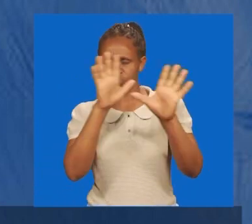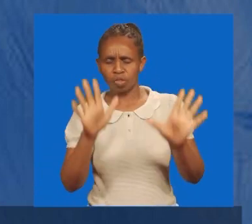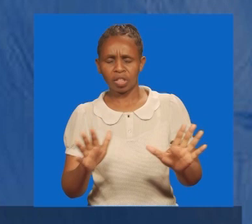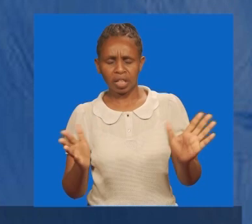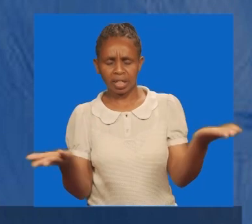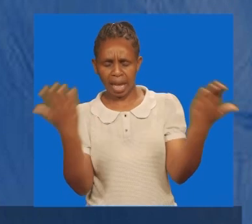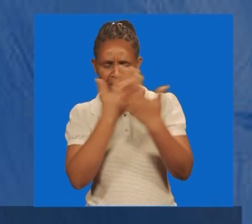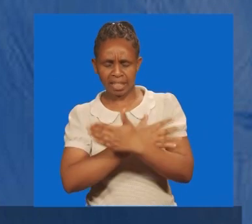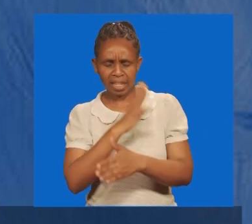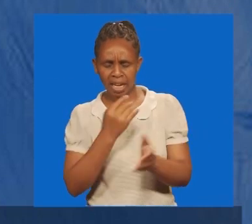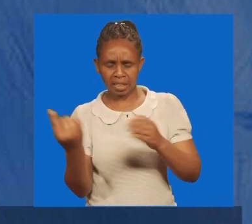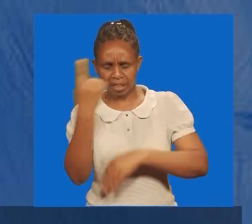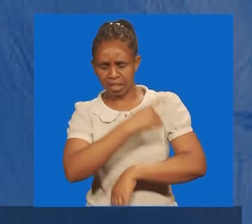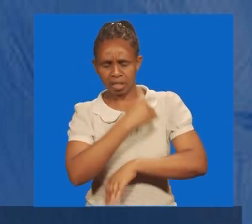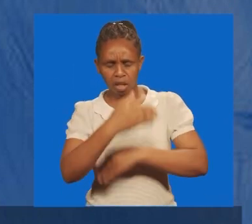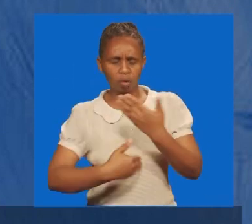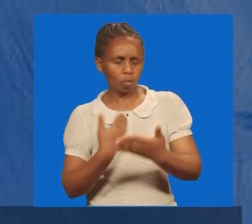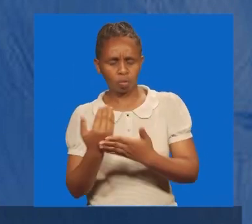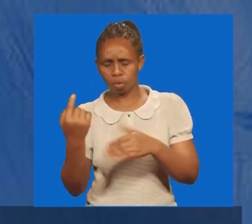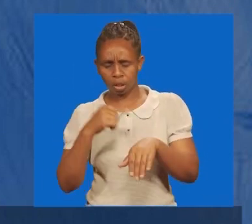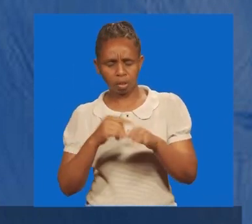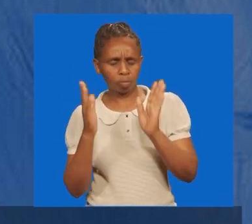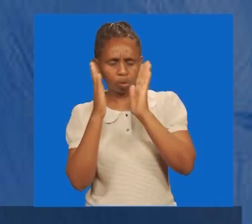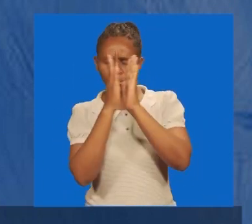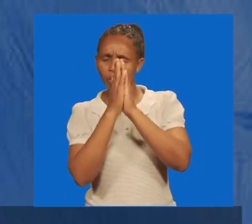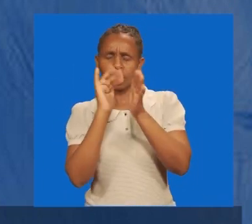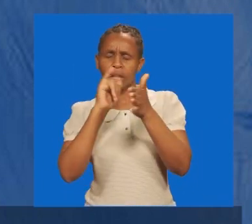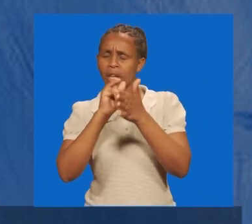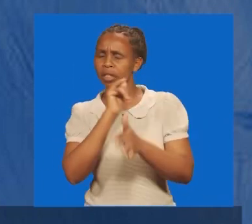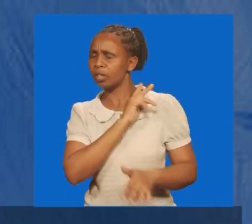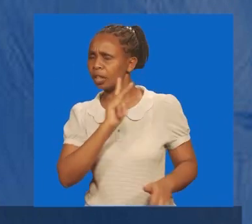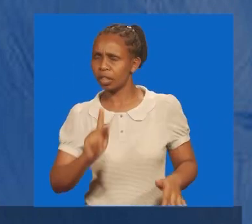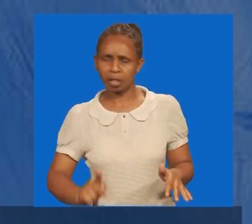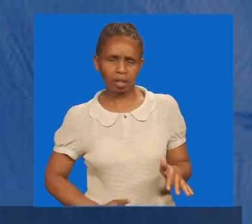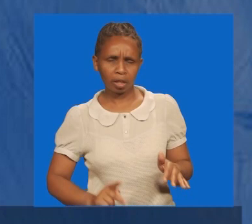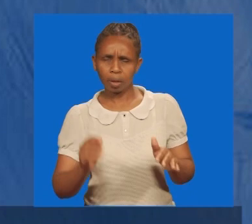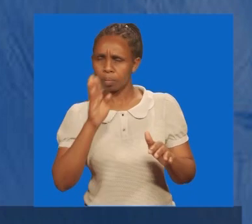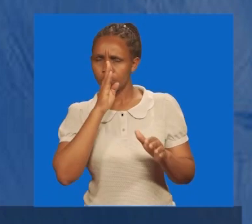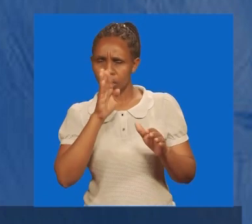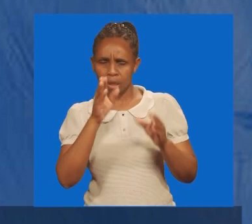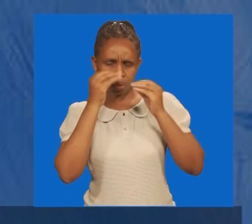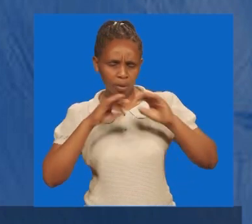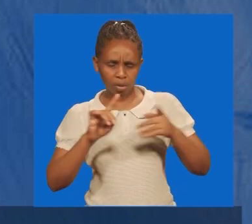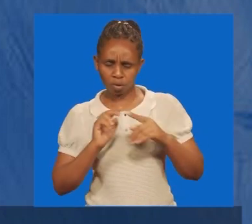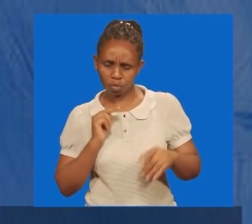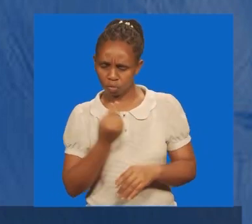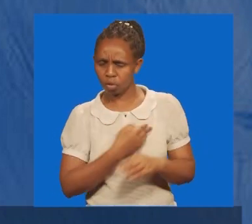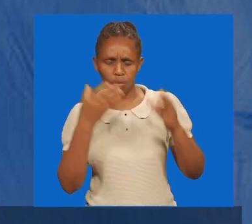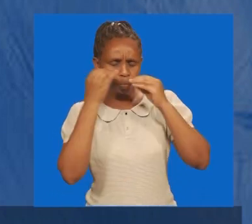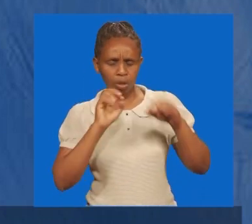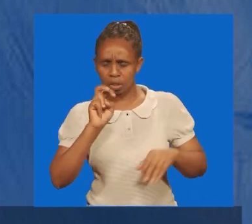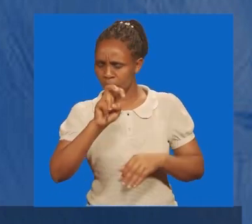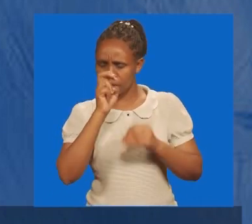na ata usiku, na wakati woote. Tuwamba kwako mfalme, likaweze kuwa la baraka kwetu. Mbariki